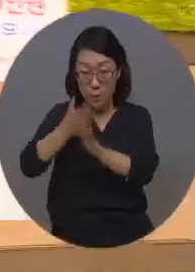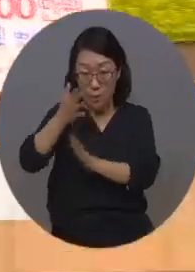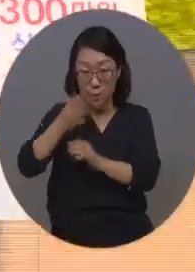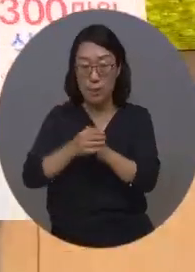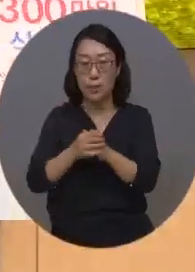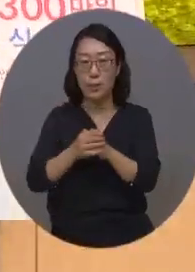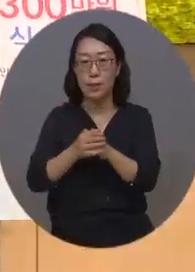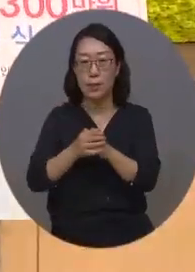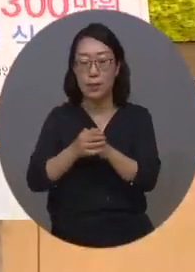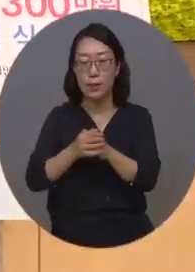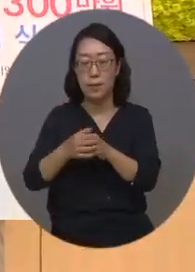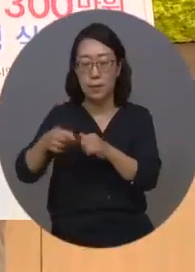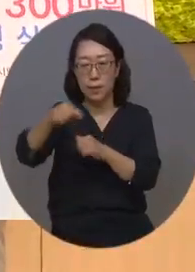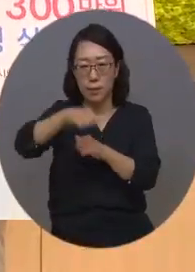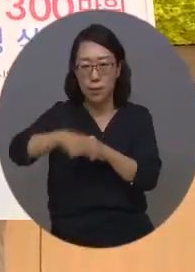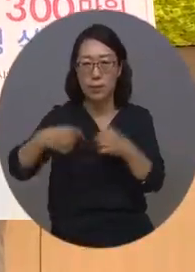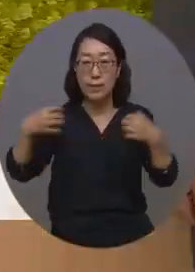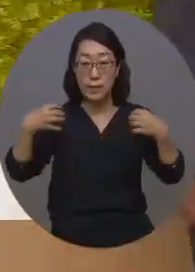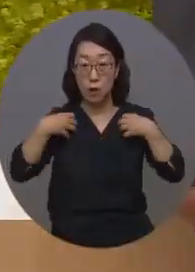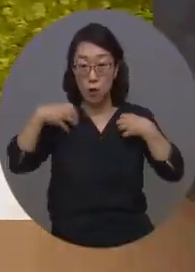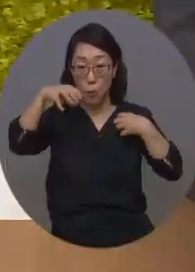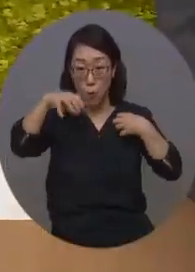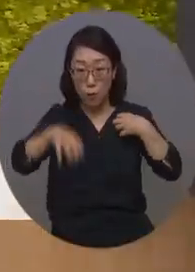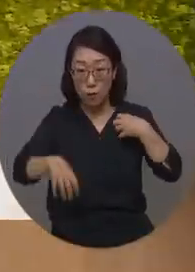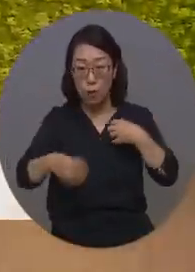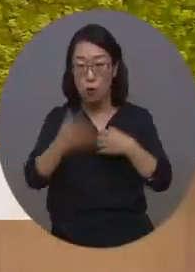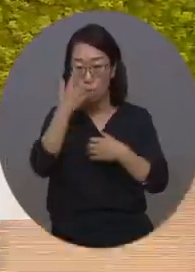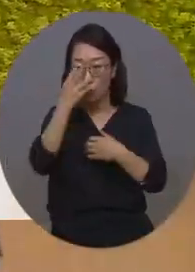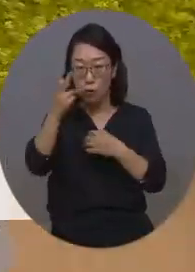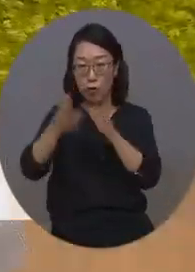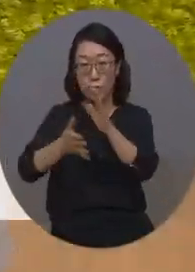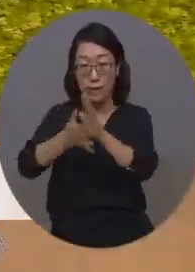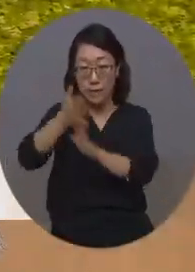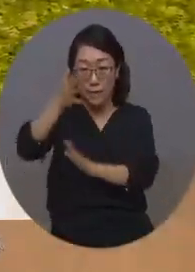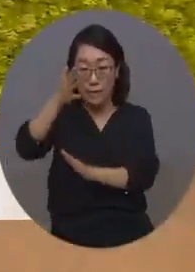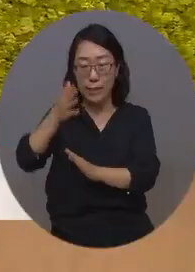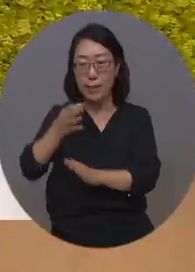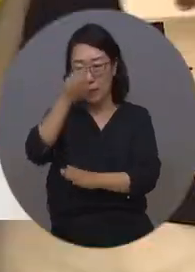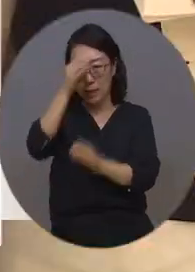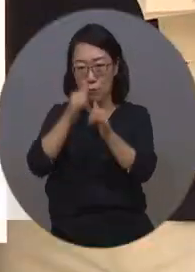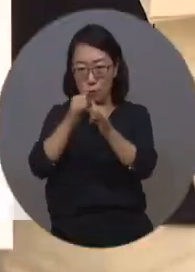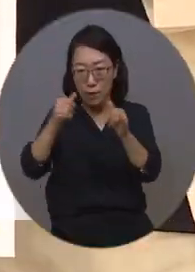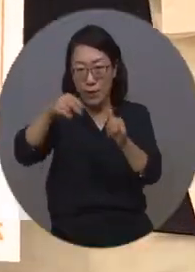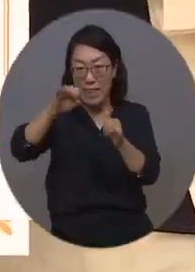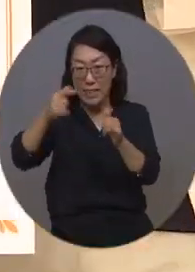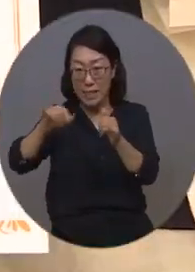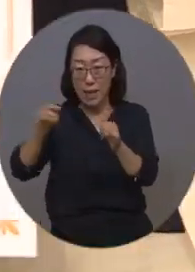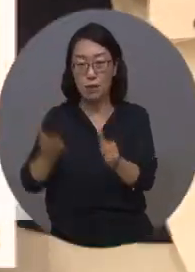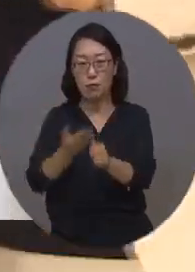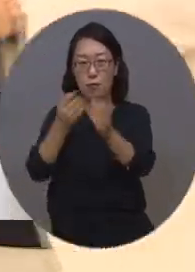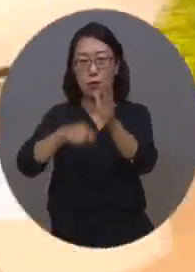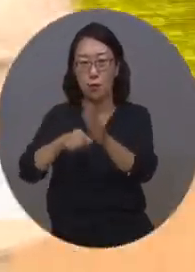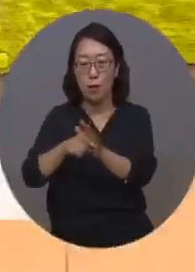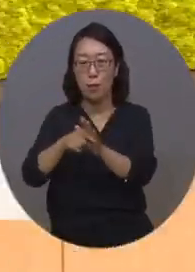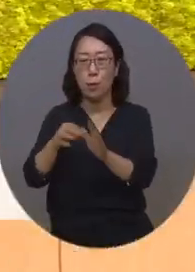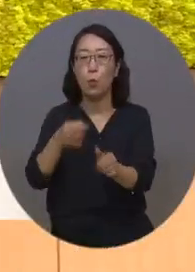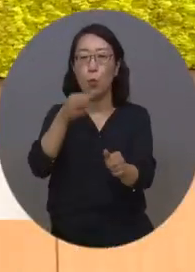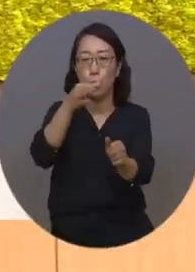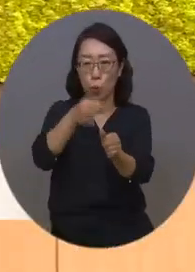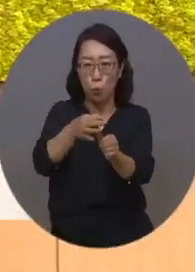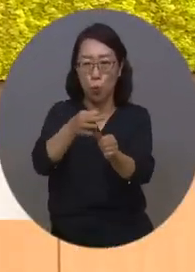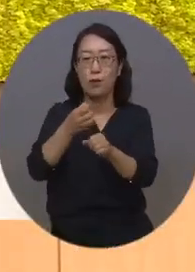지난 13일 순천시청에서 순천시 인재육성을 위한 후원금 전달식을 가졌습니다. 이날